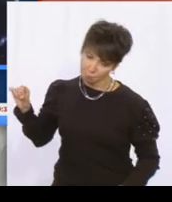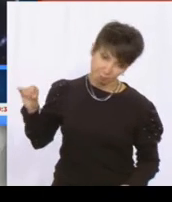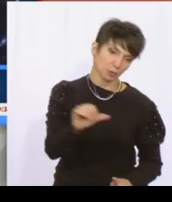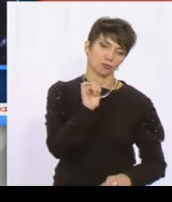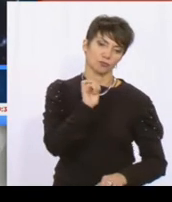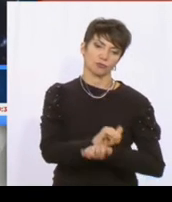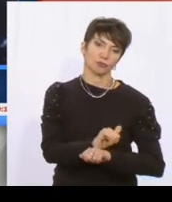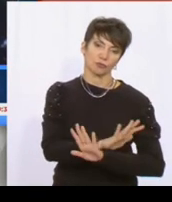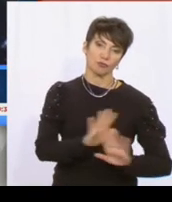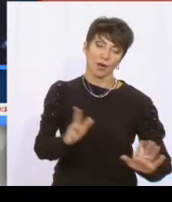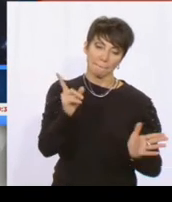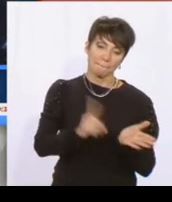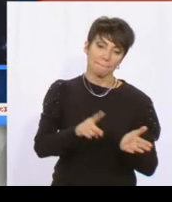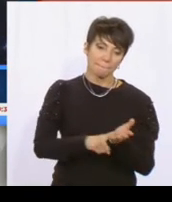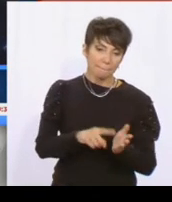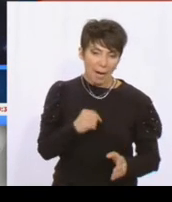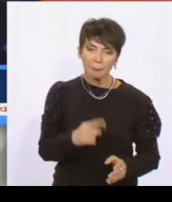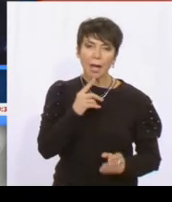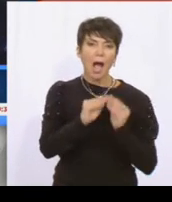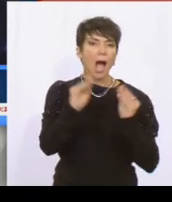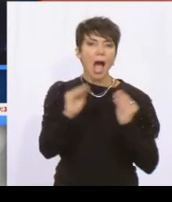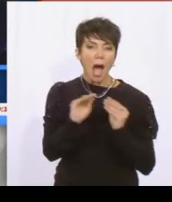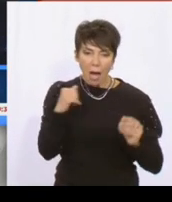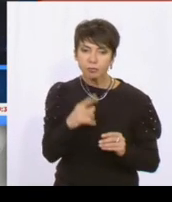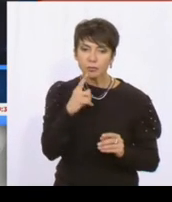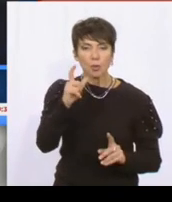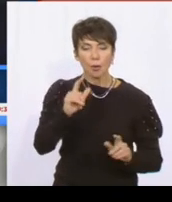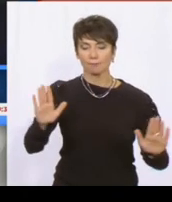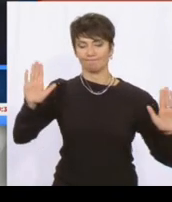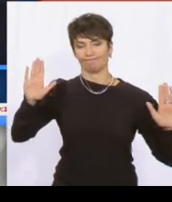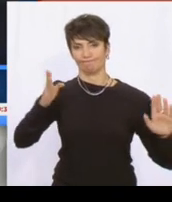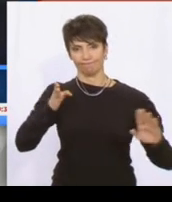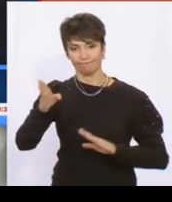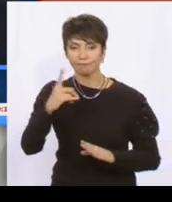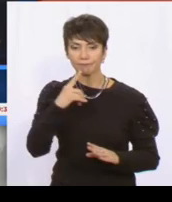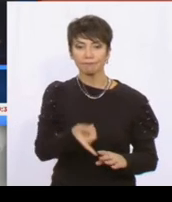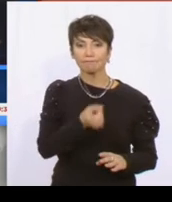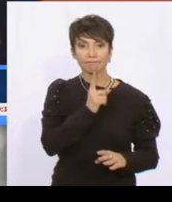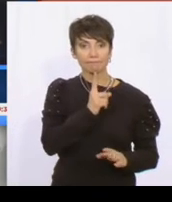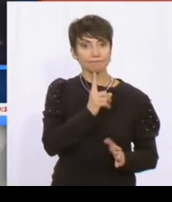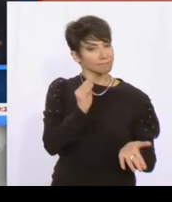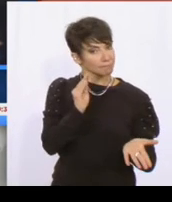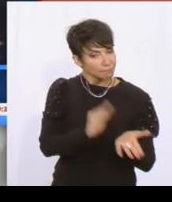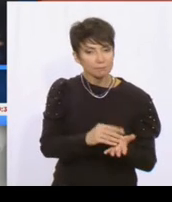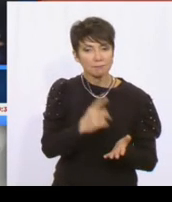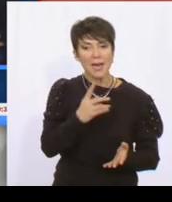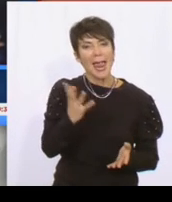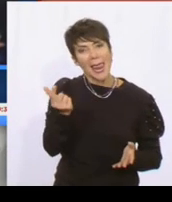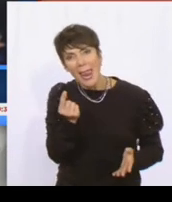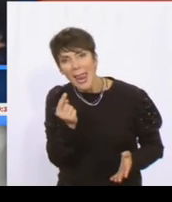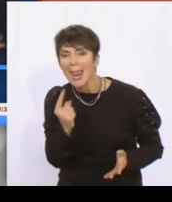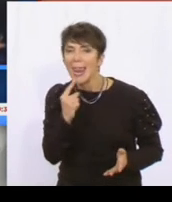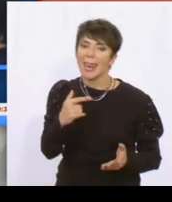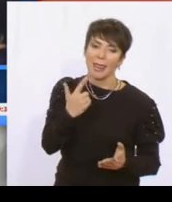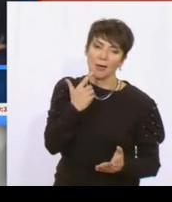λίγο μετά την απόφαση που εκδόθηκε χθες. Όμως, θα κρυθεί και πάλι το αίτημά του να παραμείνει ελεύθερος μέχρι το εθετείο.